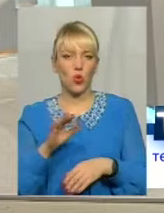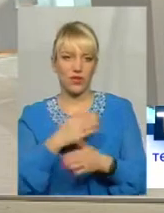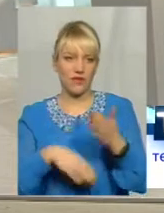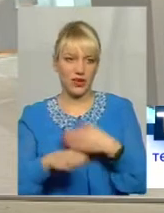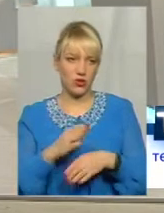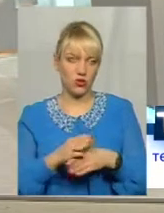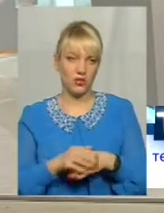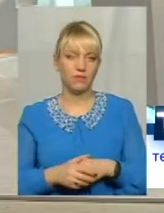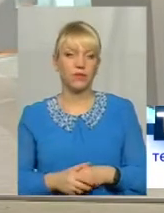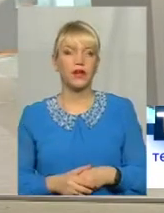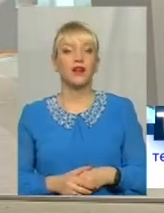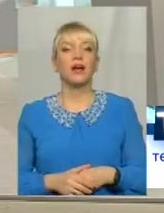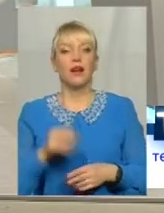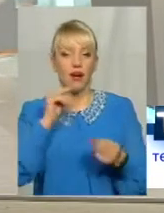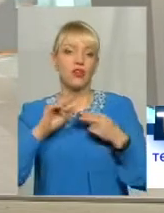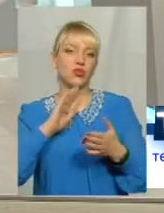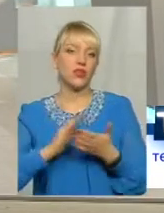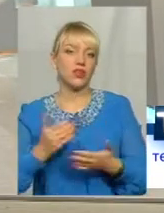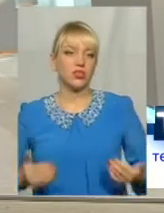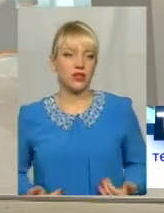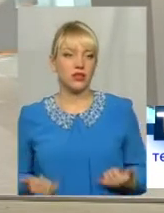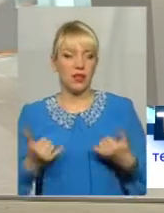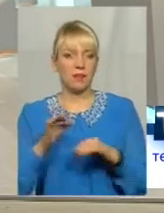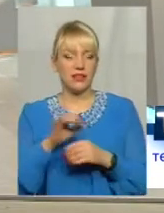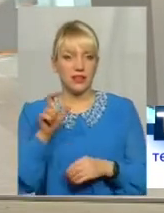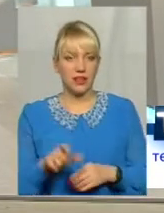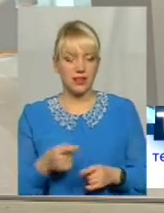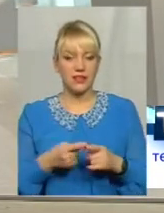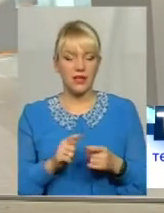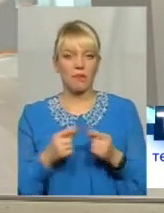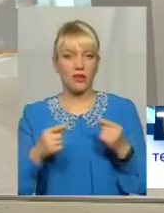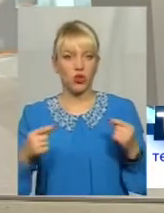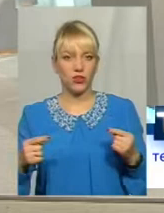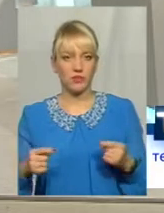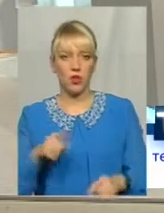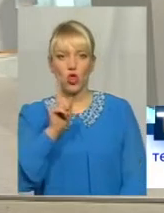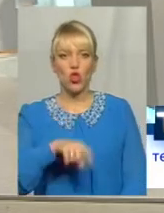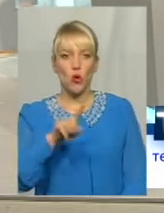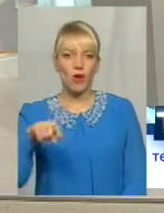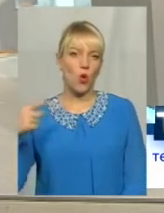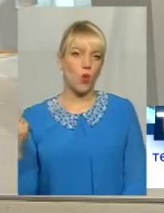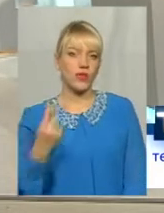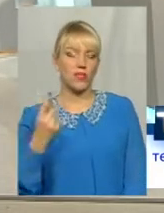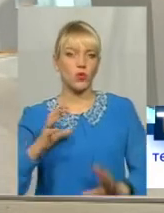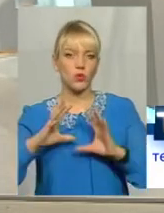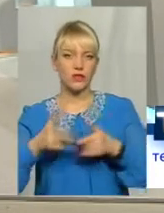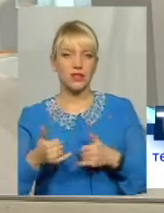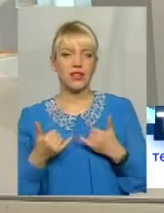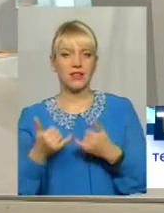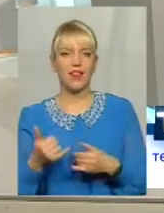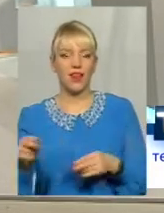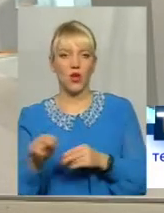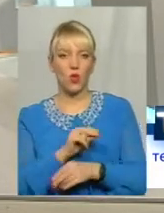кращу якість життя для пацієнта Так, це метод номер один у світі по лікуванню гострої інфаркту